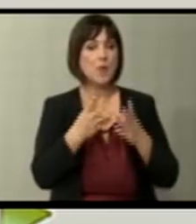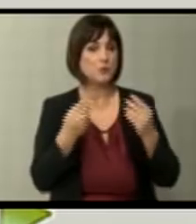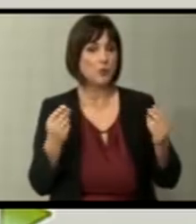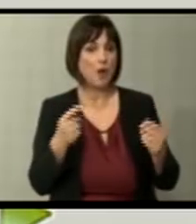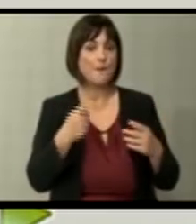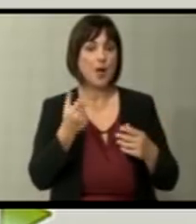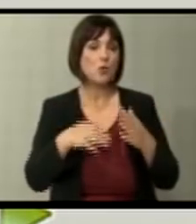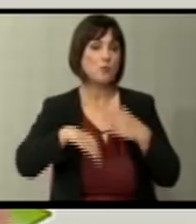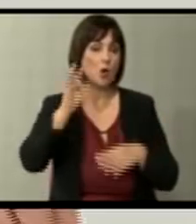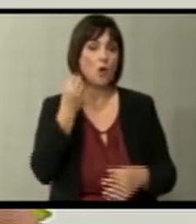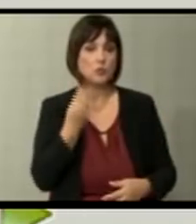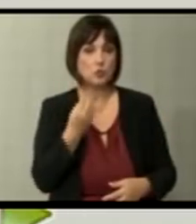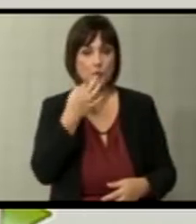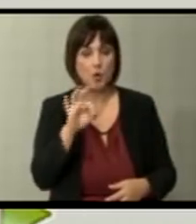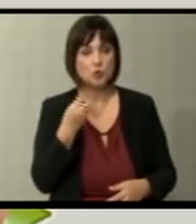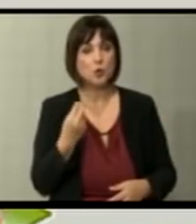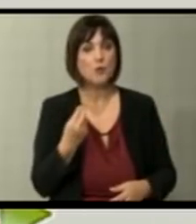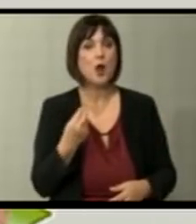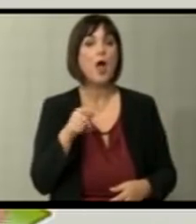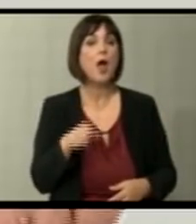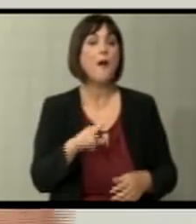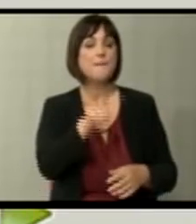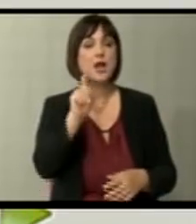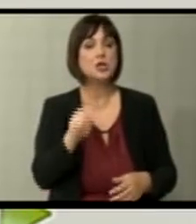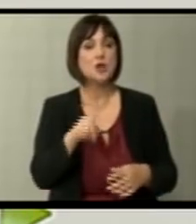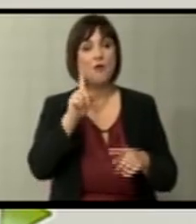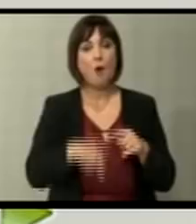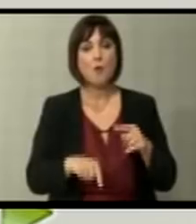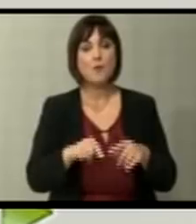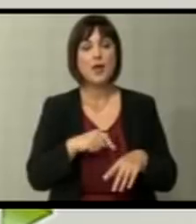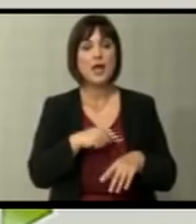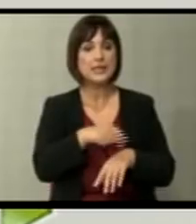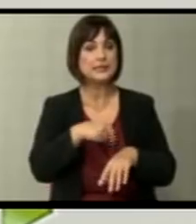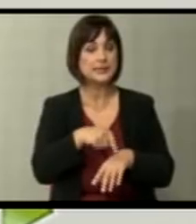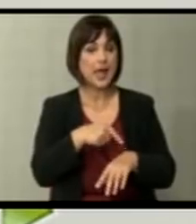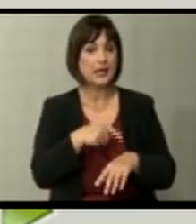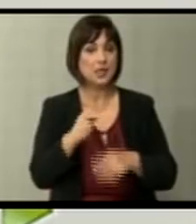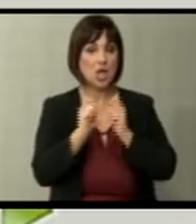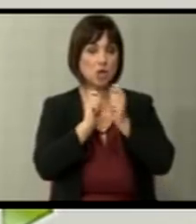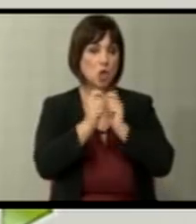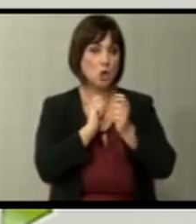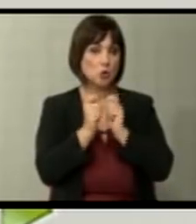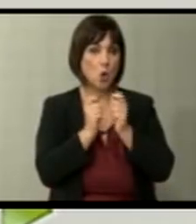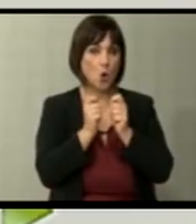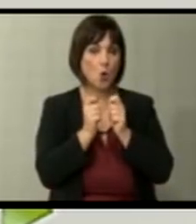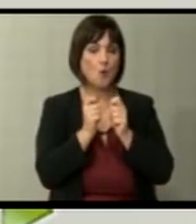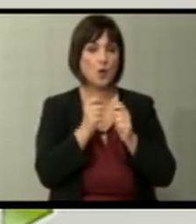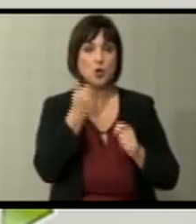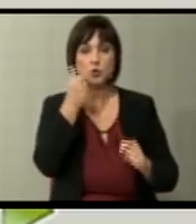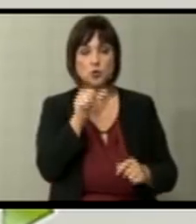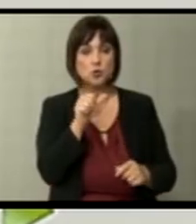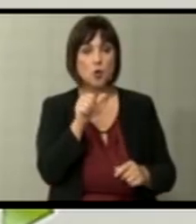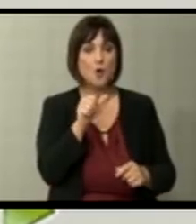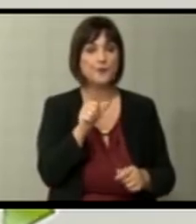мегуто е малко поповено. Прашањето е во последните сати на договарањето што